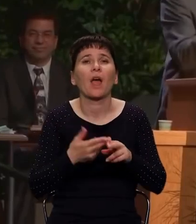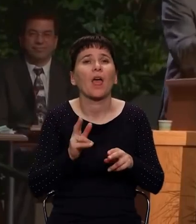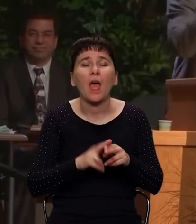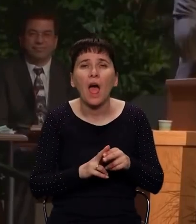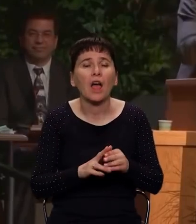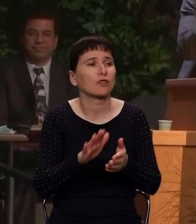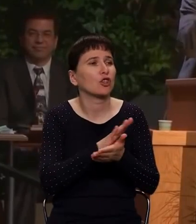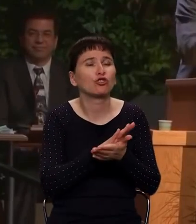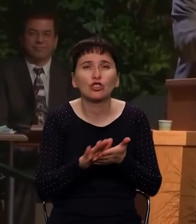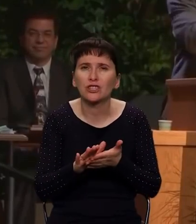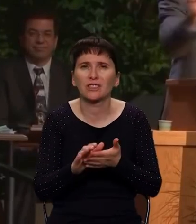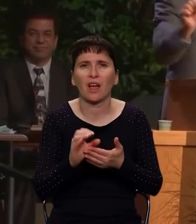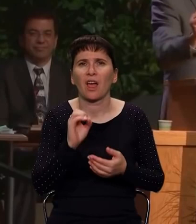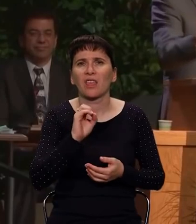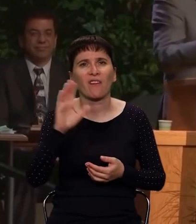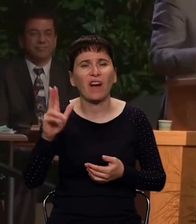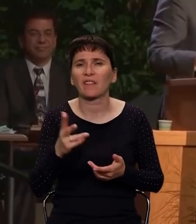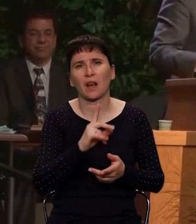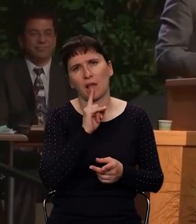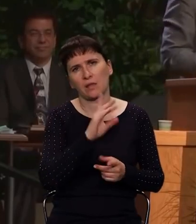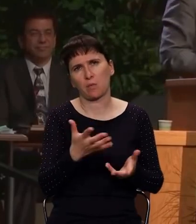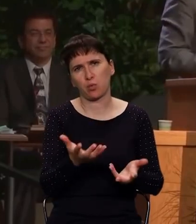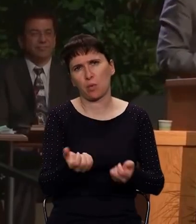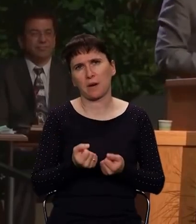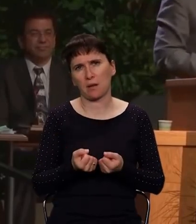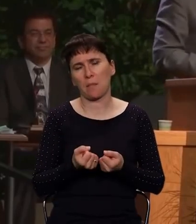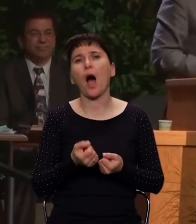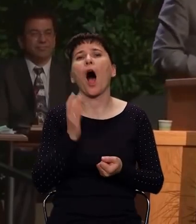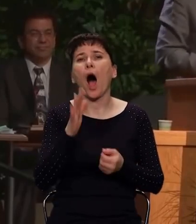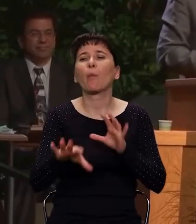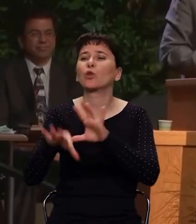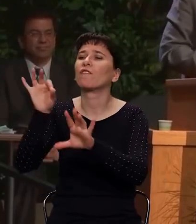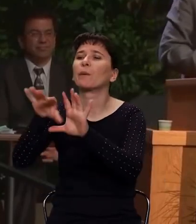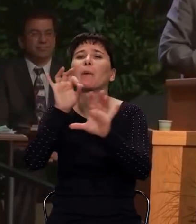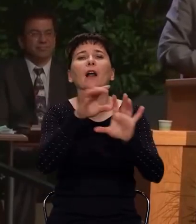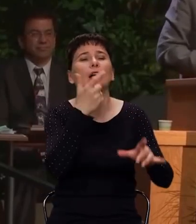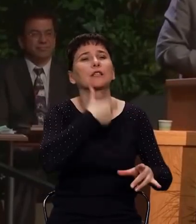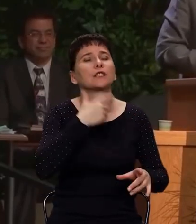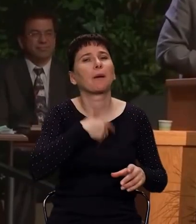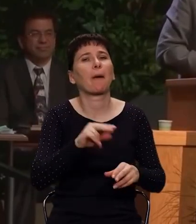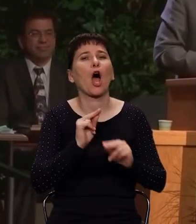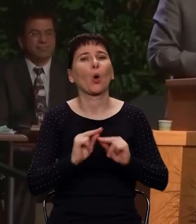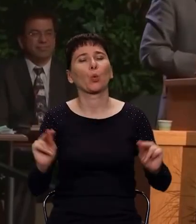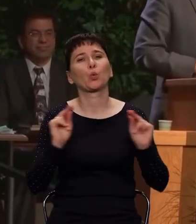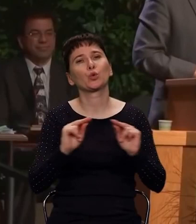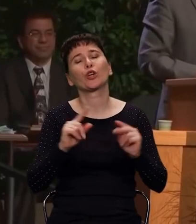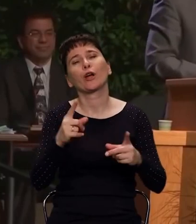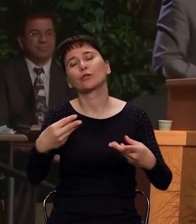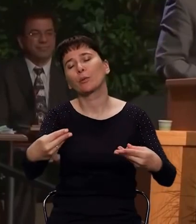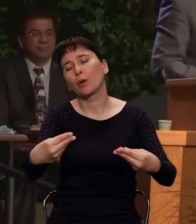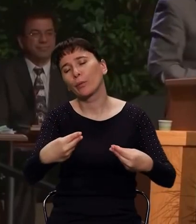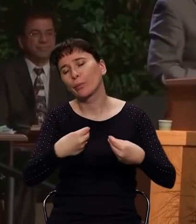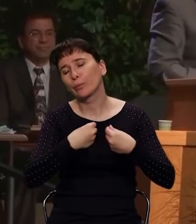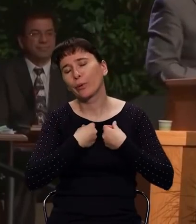здравого, чистого Евангелия не будут принимать, что будут делать? Избирать будут учителей, которые были в стиле